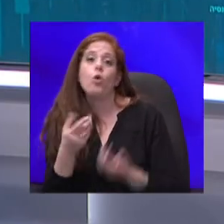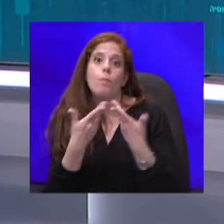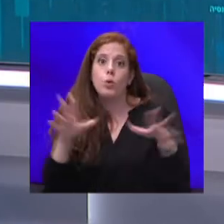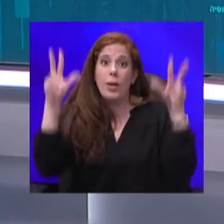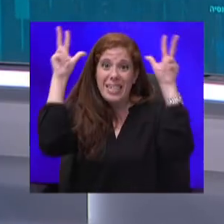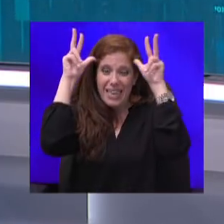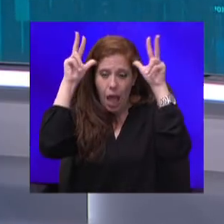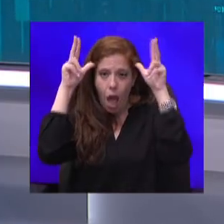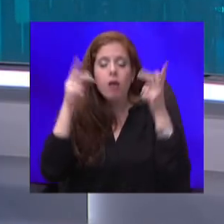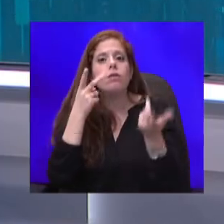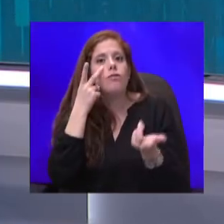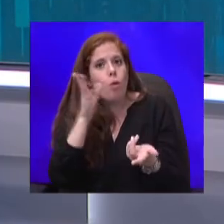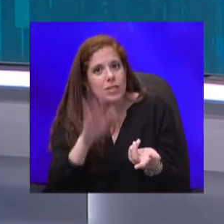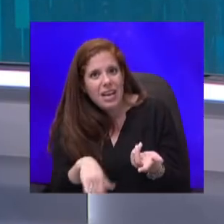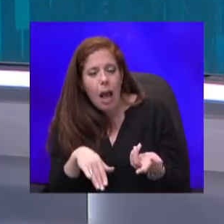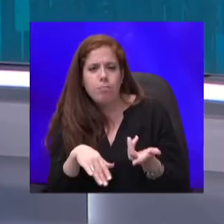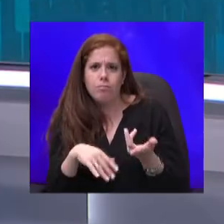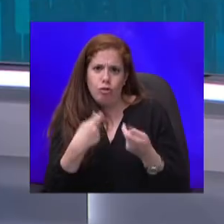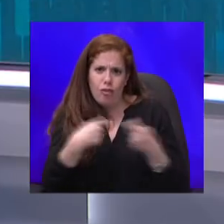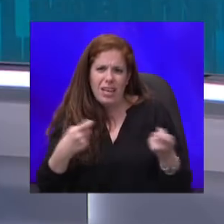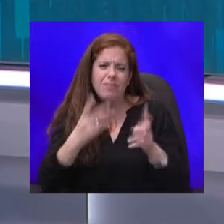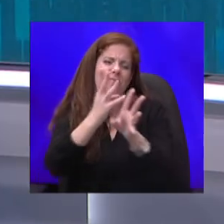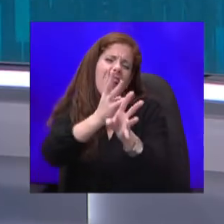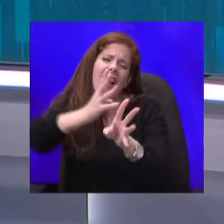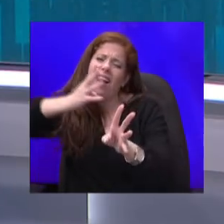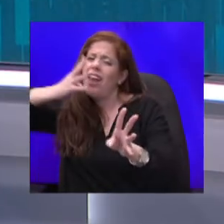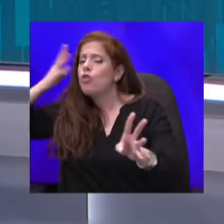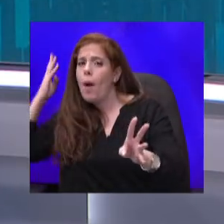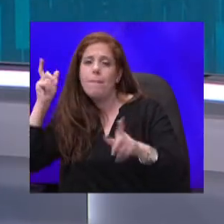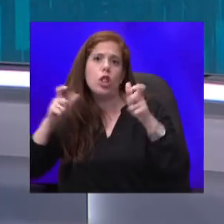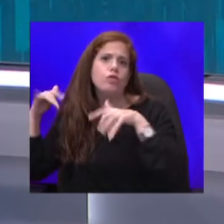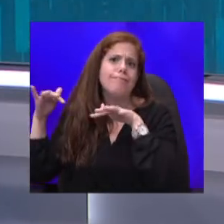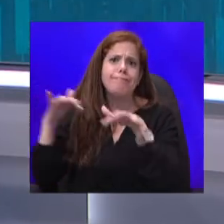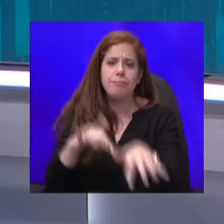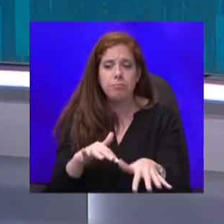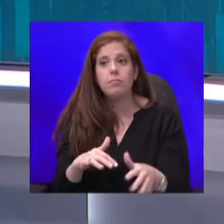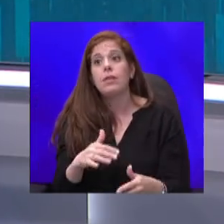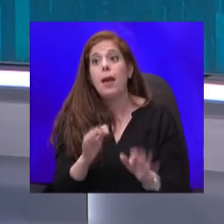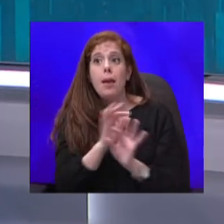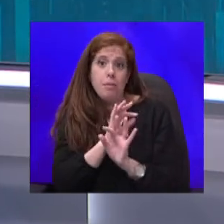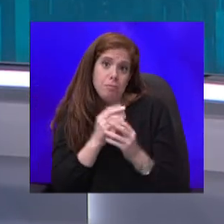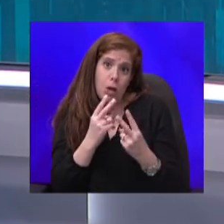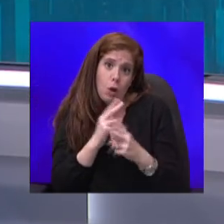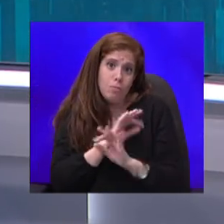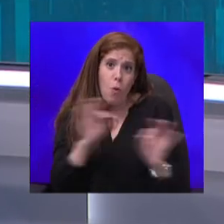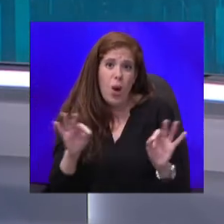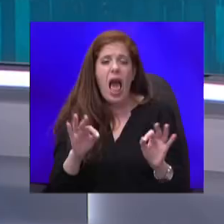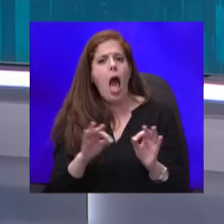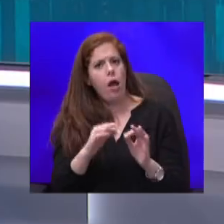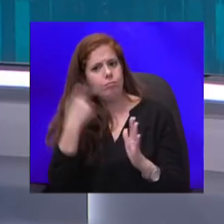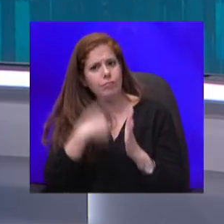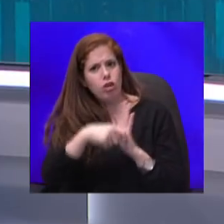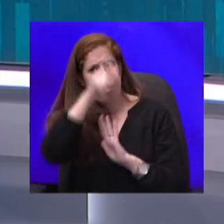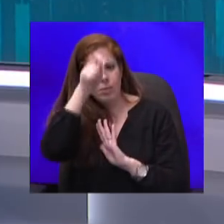תורי ענק, אנשים מסתערים. נתוני בנק ישראל מראים את זה יופי במאקרו. הצריכה בכרטיסי האשראים מזנקת בכל פעם שהכלכלה נפתחת